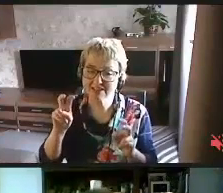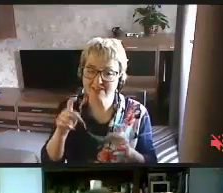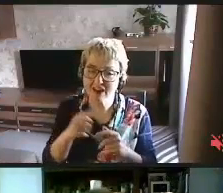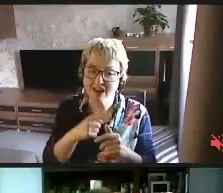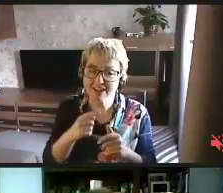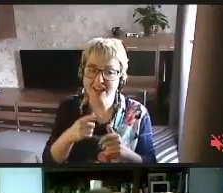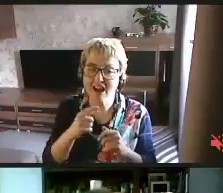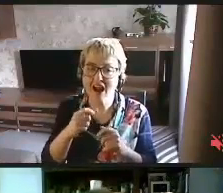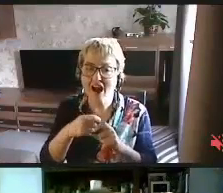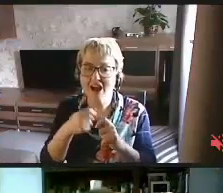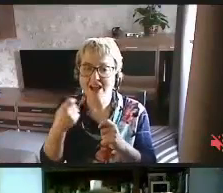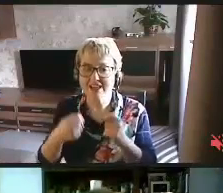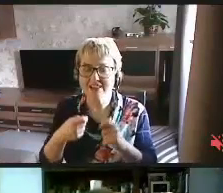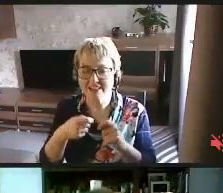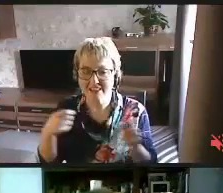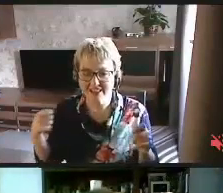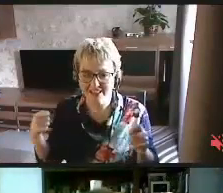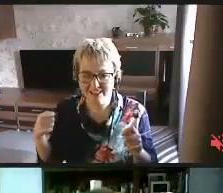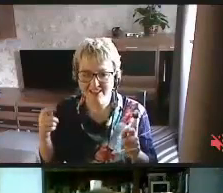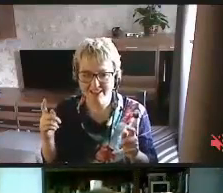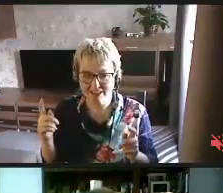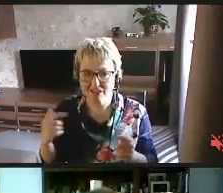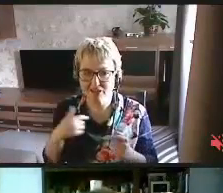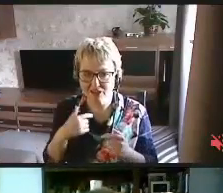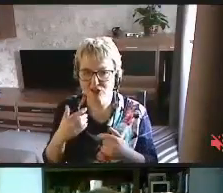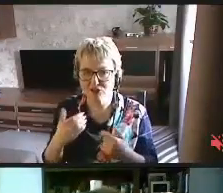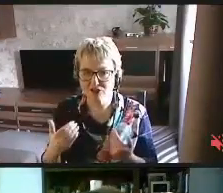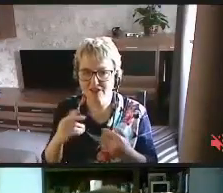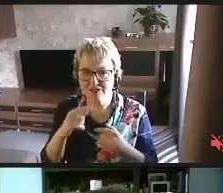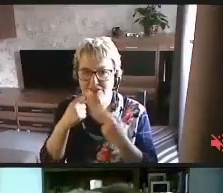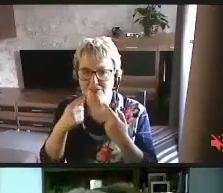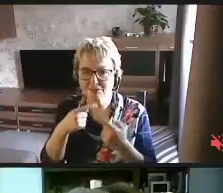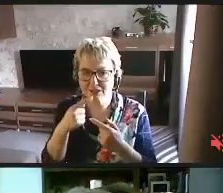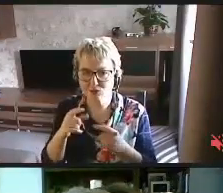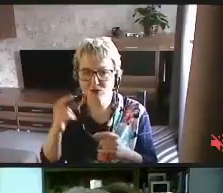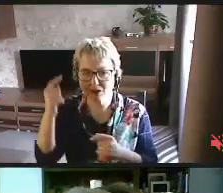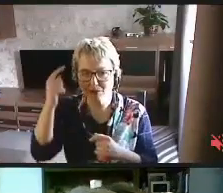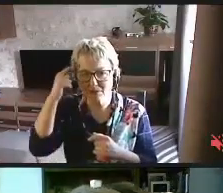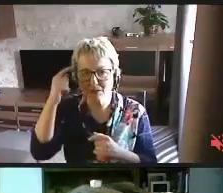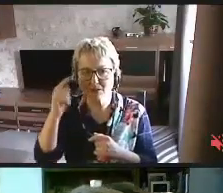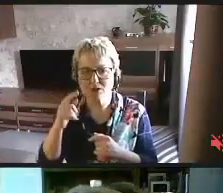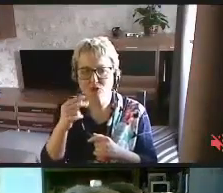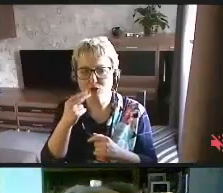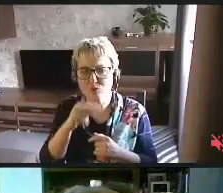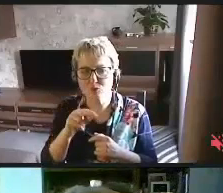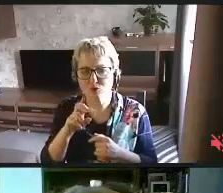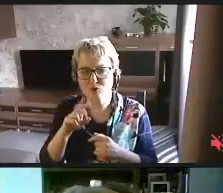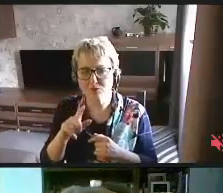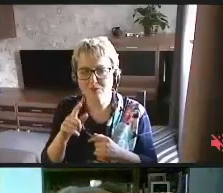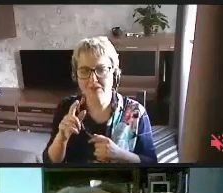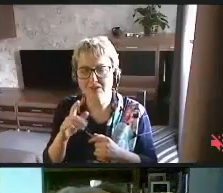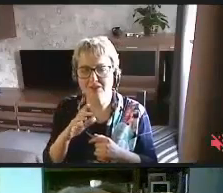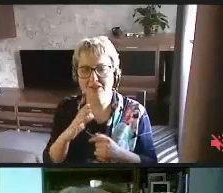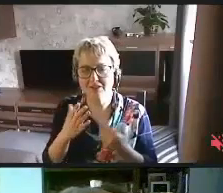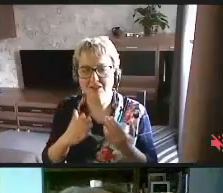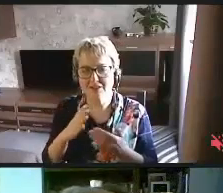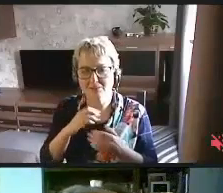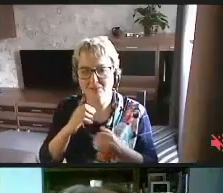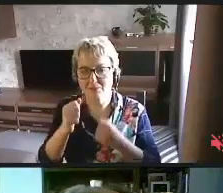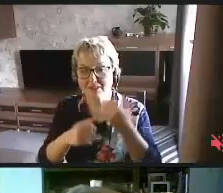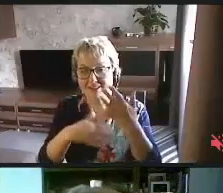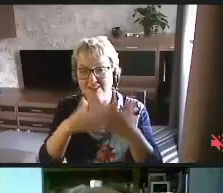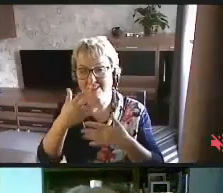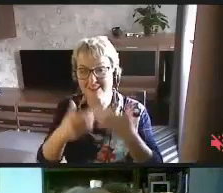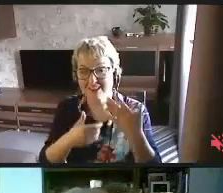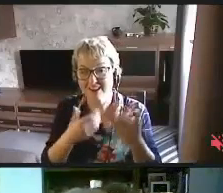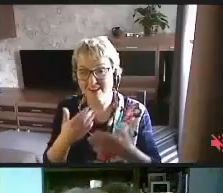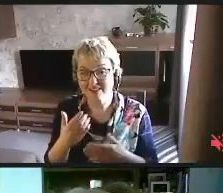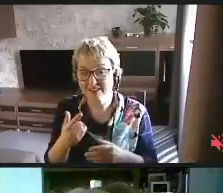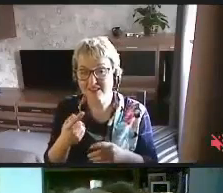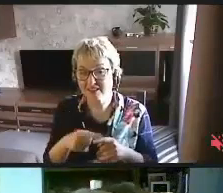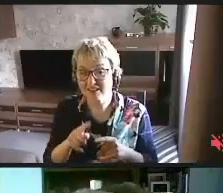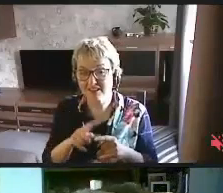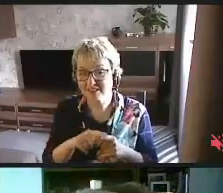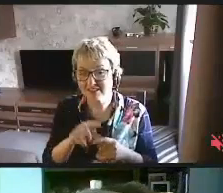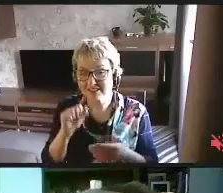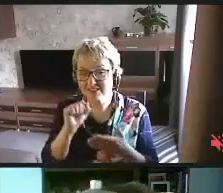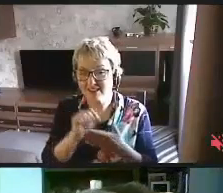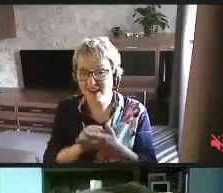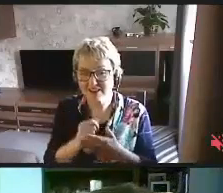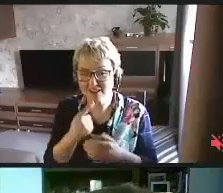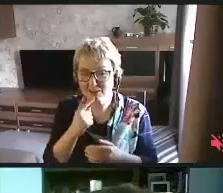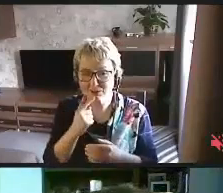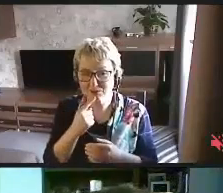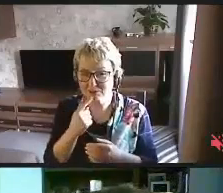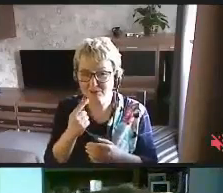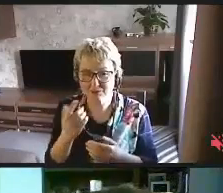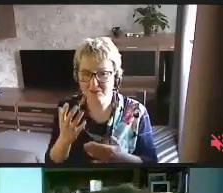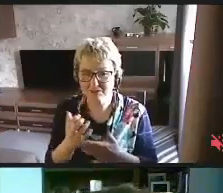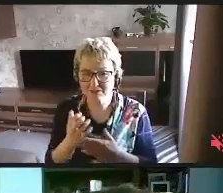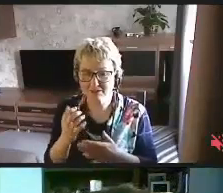длинное сейчас я тоже воспроизведу. Я понимаю, что лучше было бы, если бы была презентация, но его найти, в общем, этот стандарт труда не